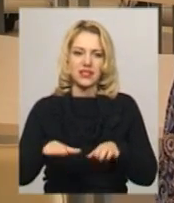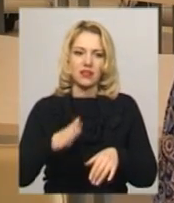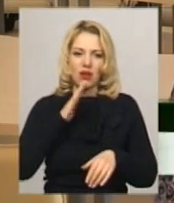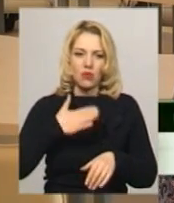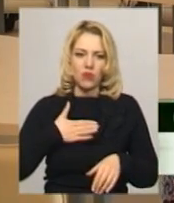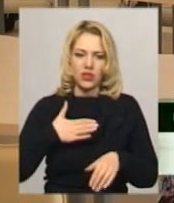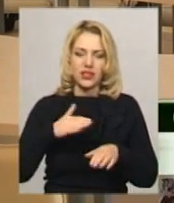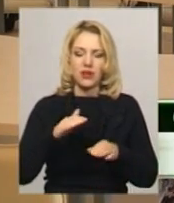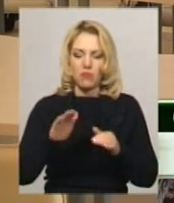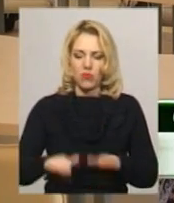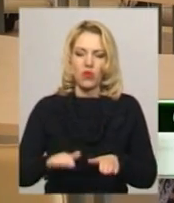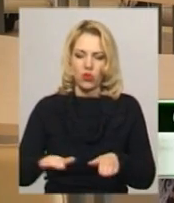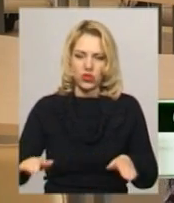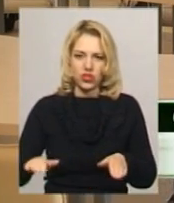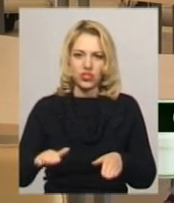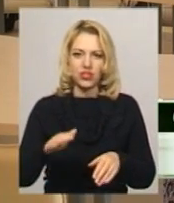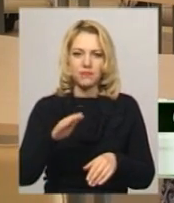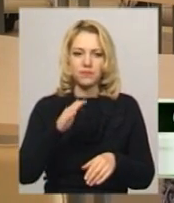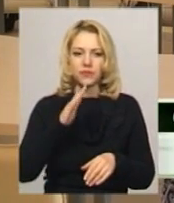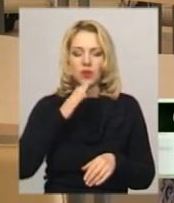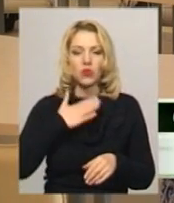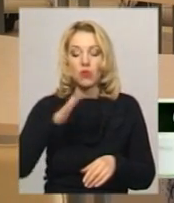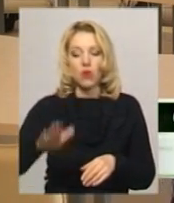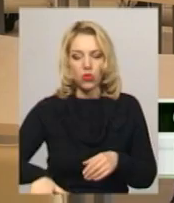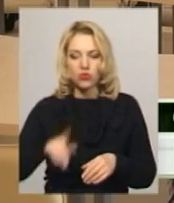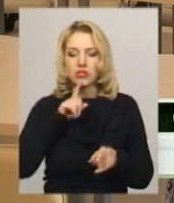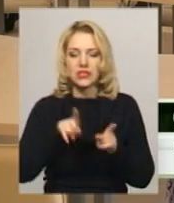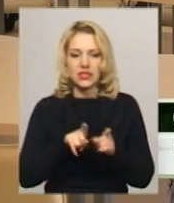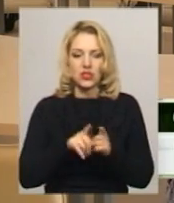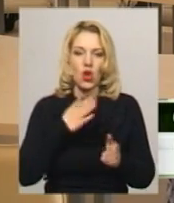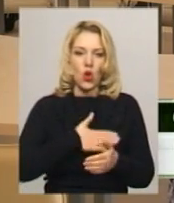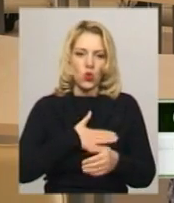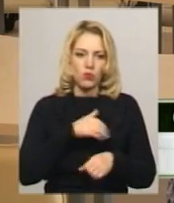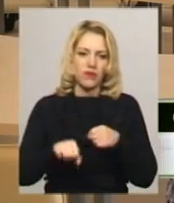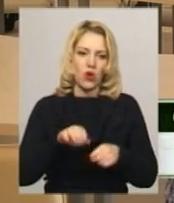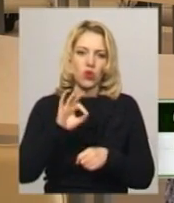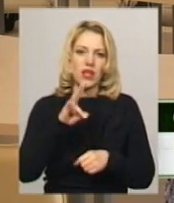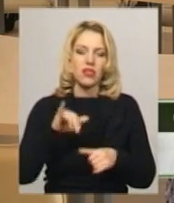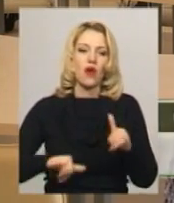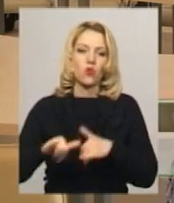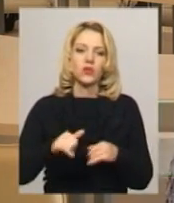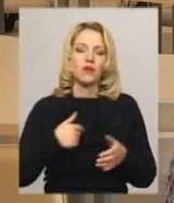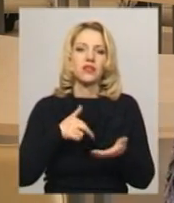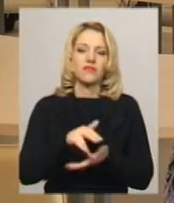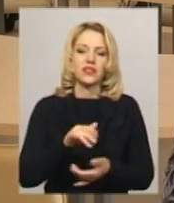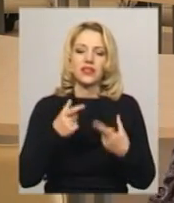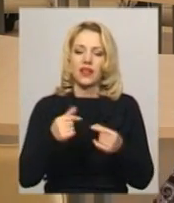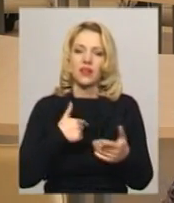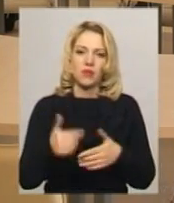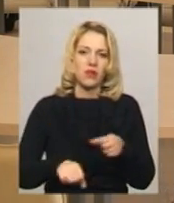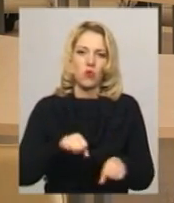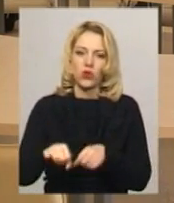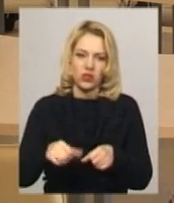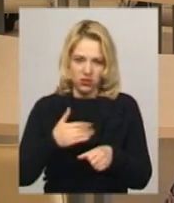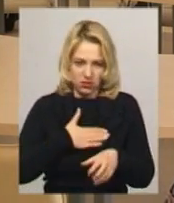сестрички, вони люблять велосипеди і мені кажуть, Оксан, а куди мені вийти? А де мені покататися? У